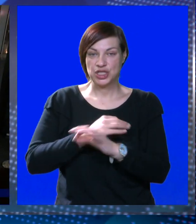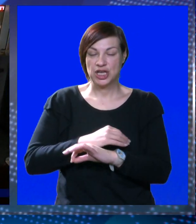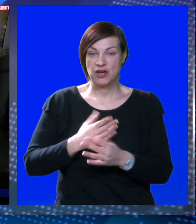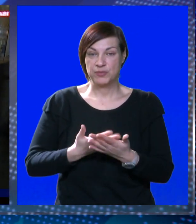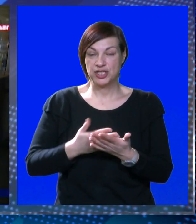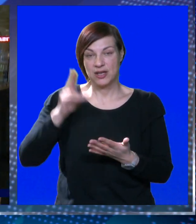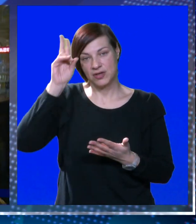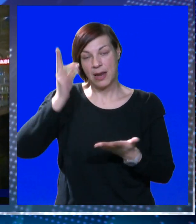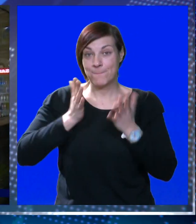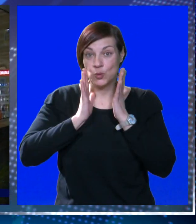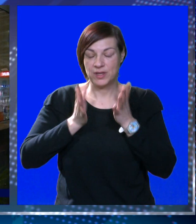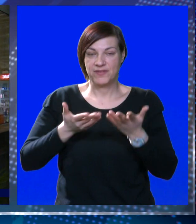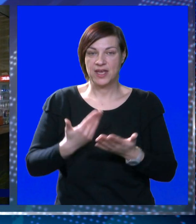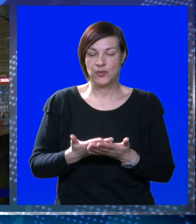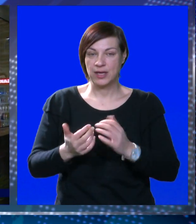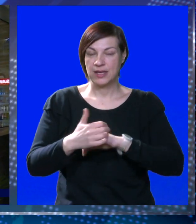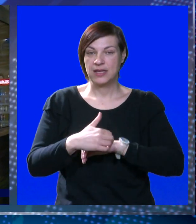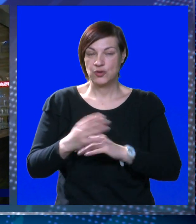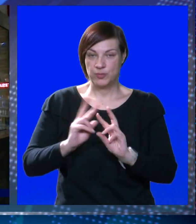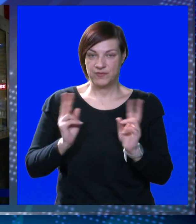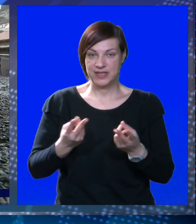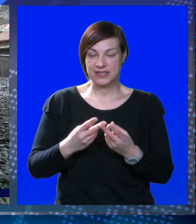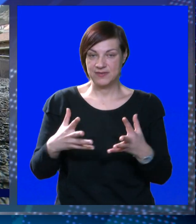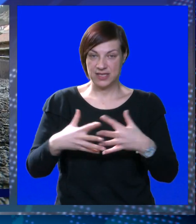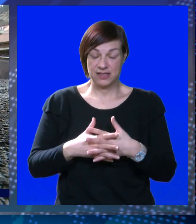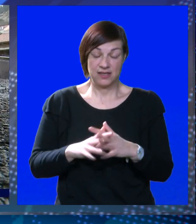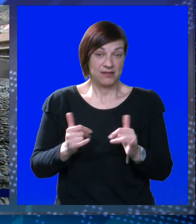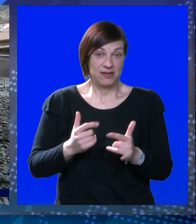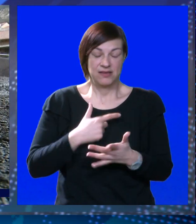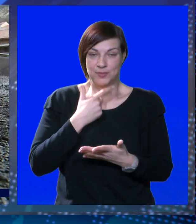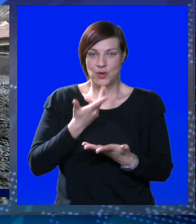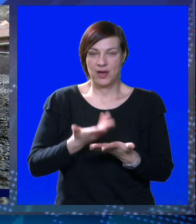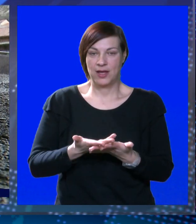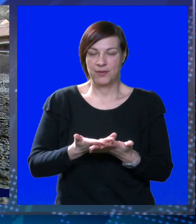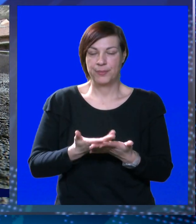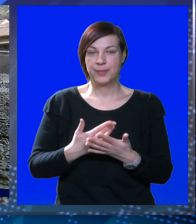Žao mi je što je tako, ne mogu da vjerujem. Dubrovnik je jedan iz svjetskih grad. Ja zbog ovih.